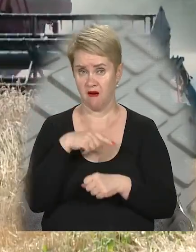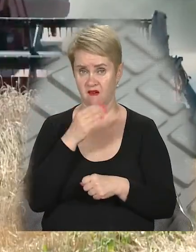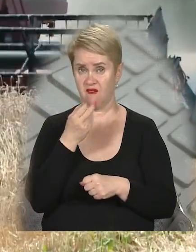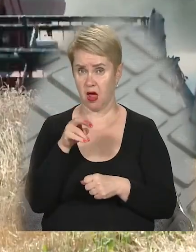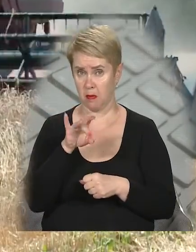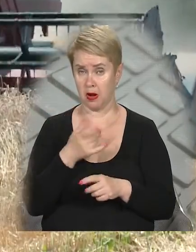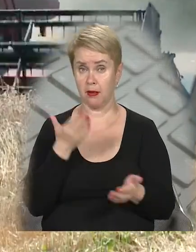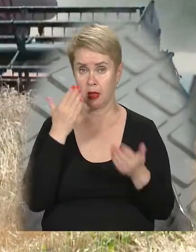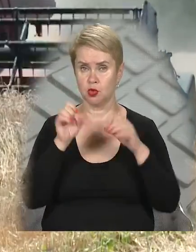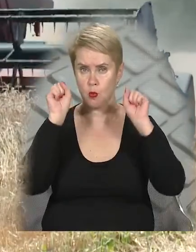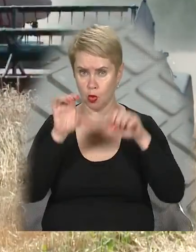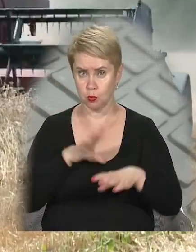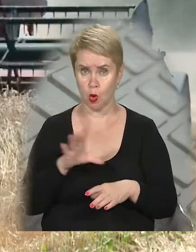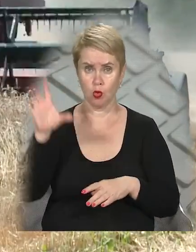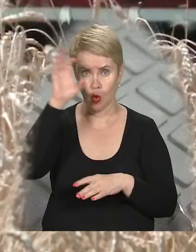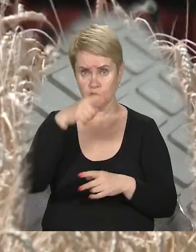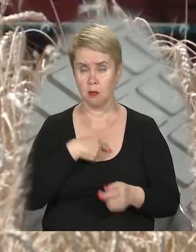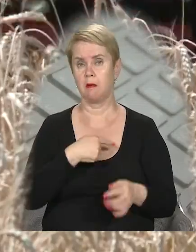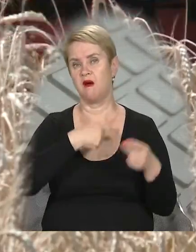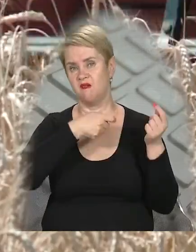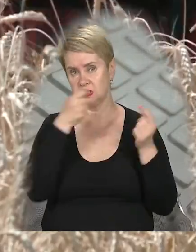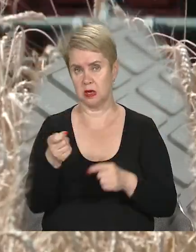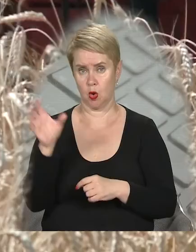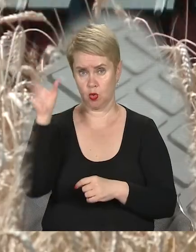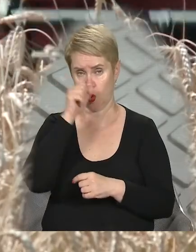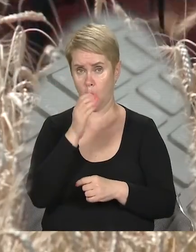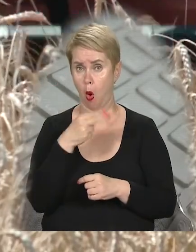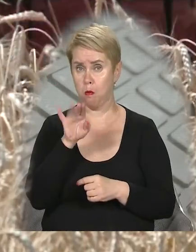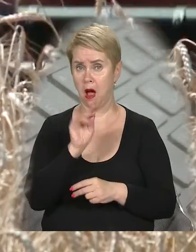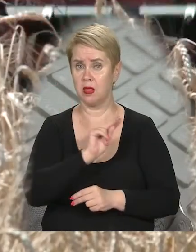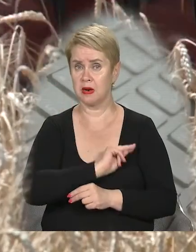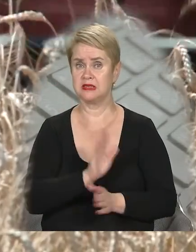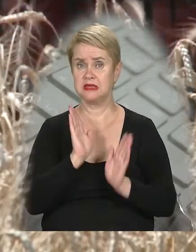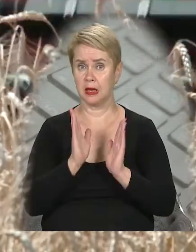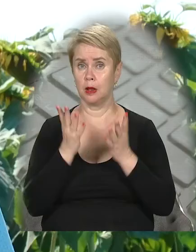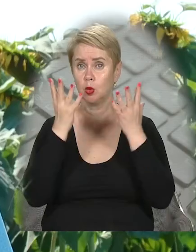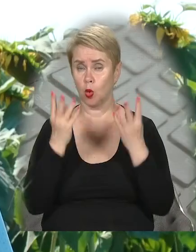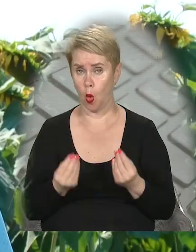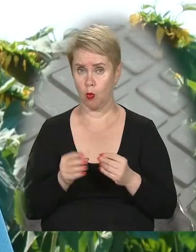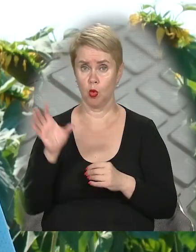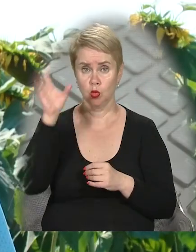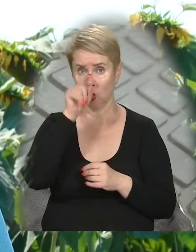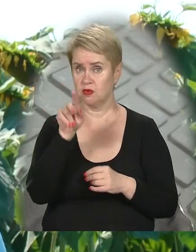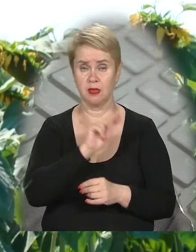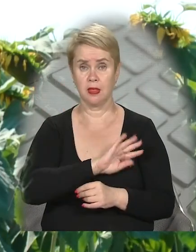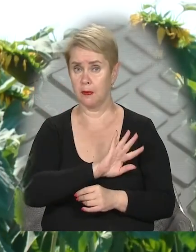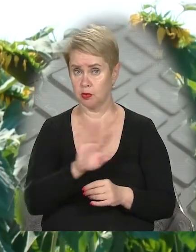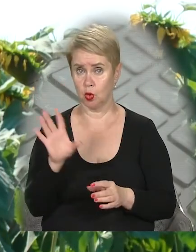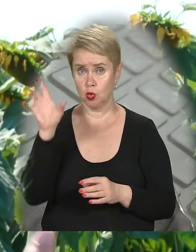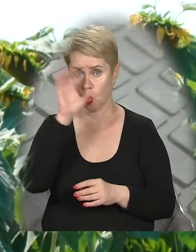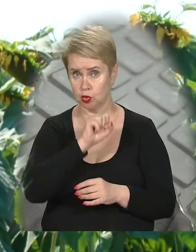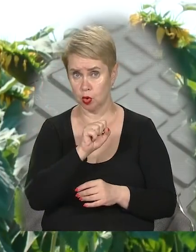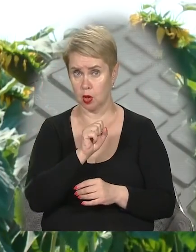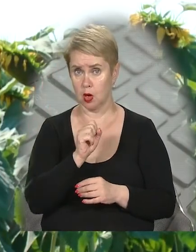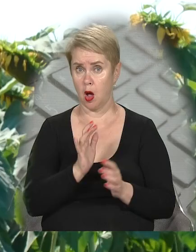фермери. Якби можна було ночі возити, ми б возили ночі. Комбайни працюють тільки днем. Ночі вони не працюють. Ночі